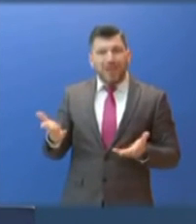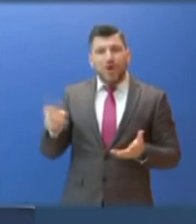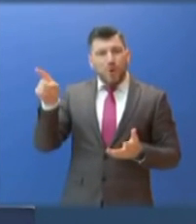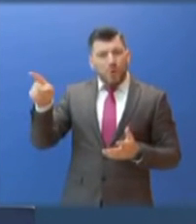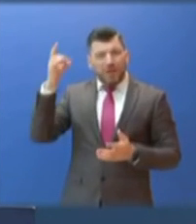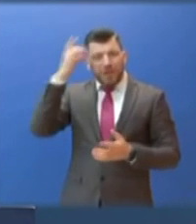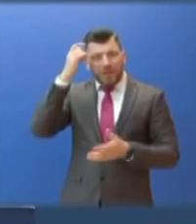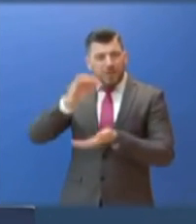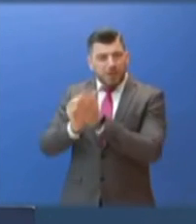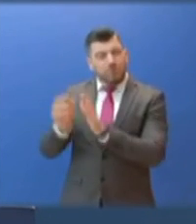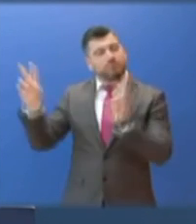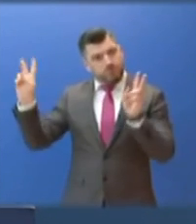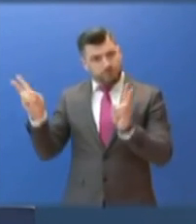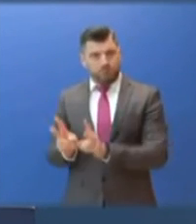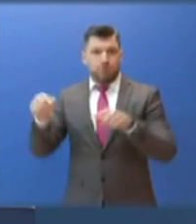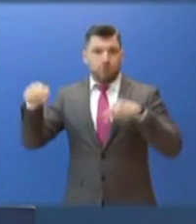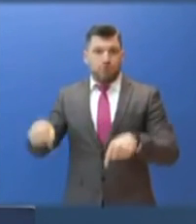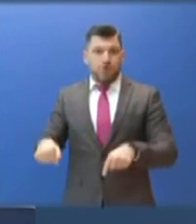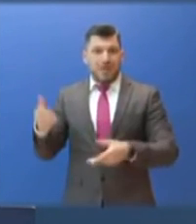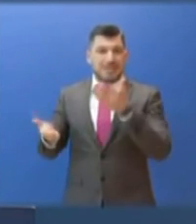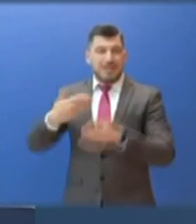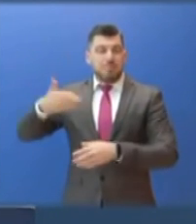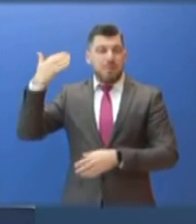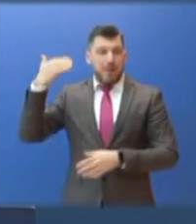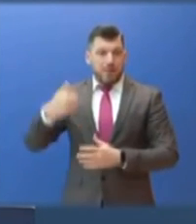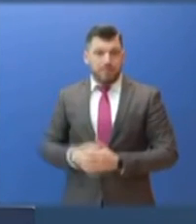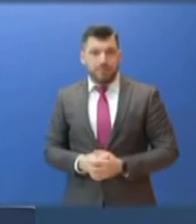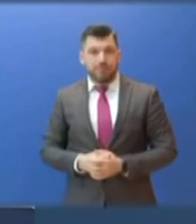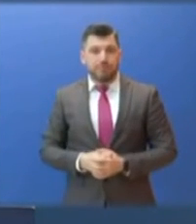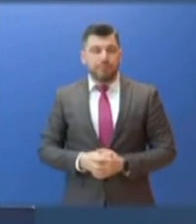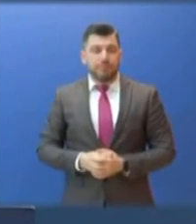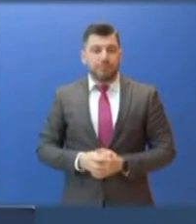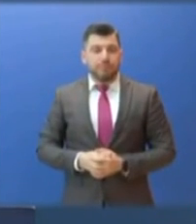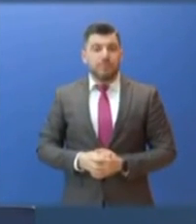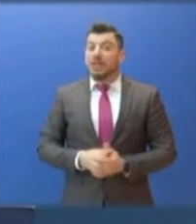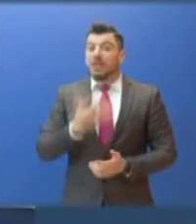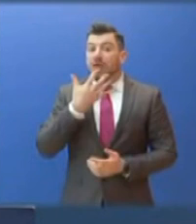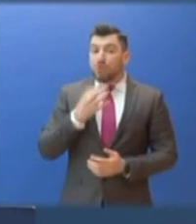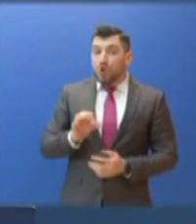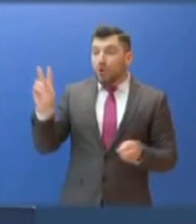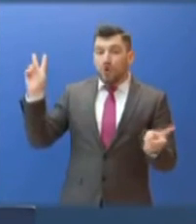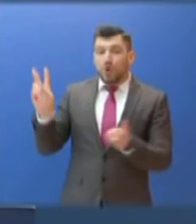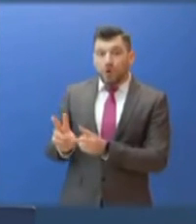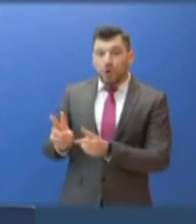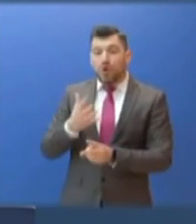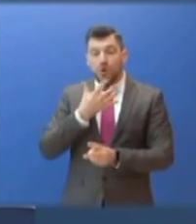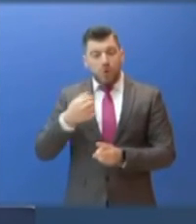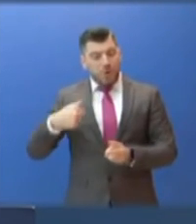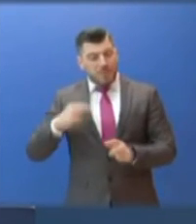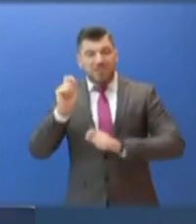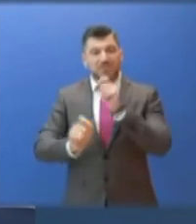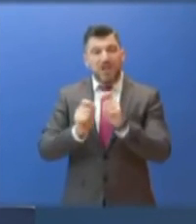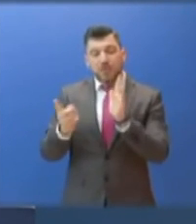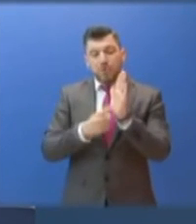παρελθόν. Το δεύτερο, είναι πολύ λιγότερα σε σχέση με αυτά που συνέβαιναν στο παρελθόν διότι έχουμε φροντίσει να διαμορφώσουμε ένα θεσμικό πλαίσιο